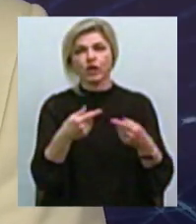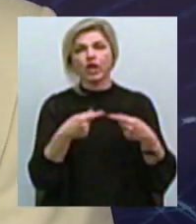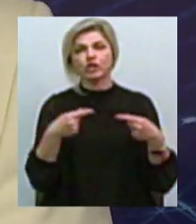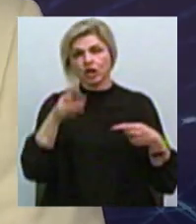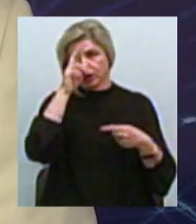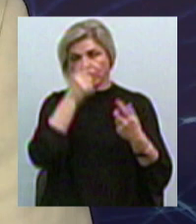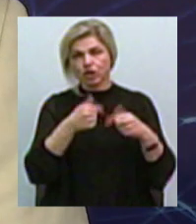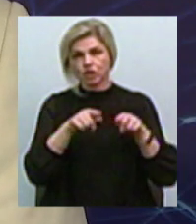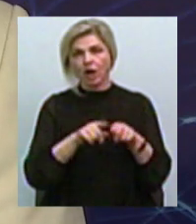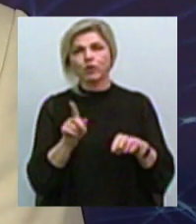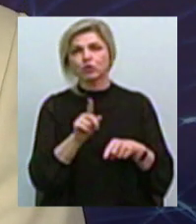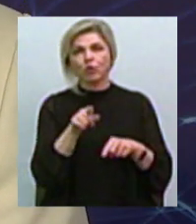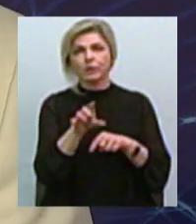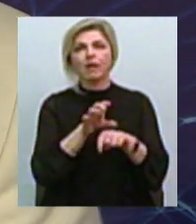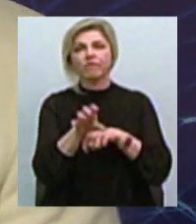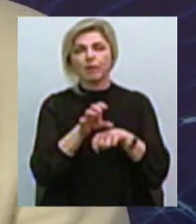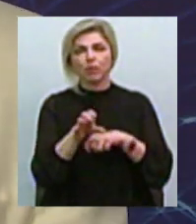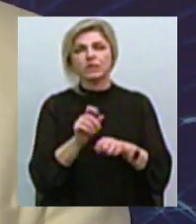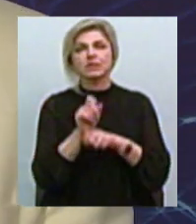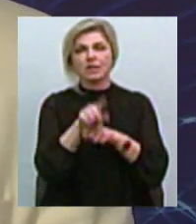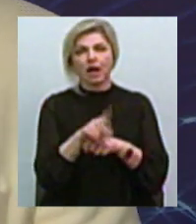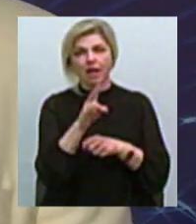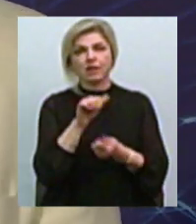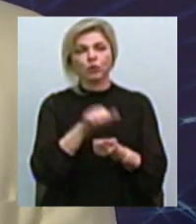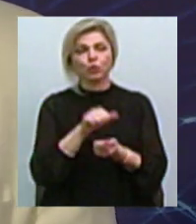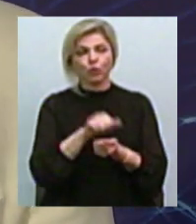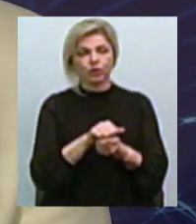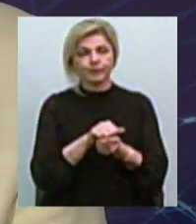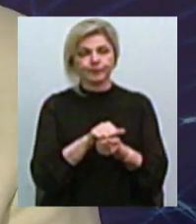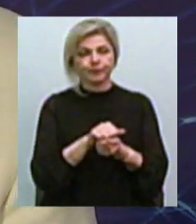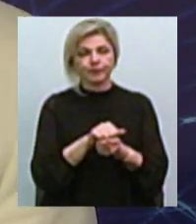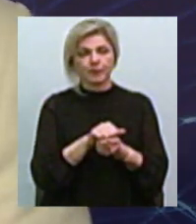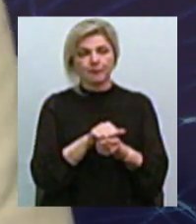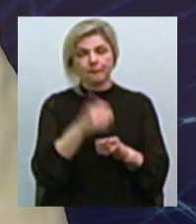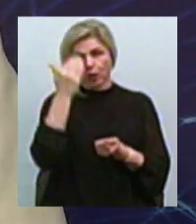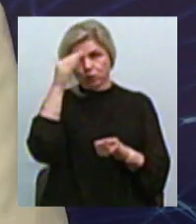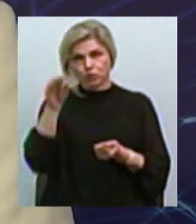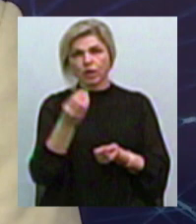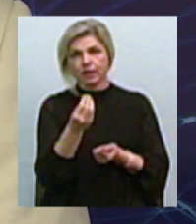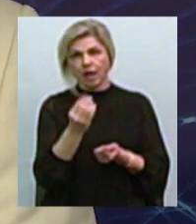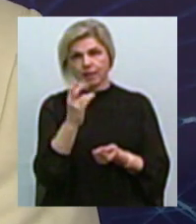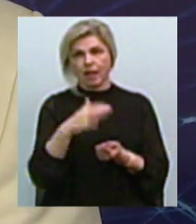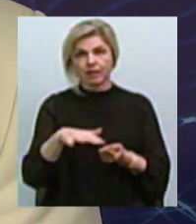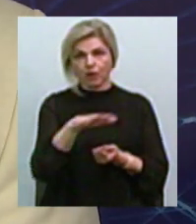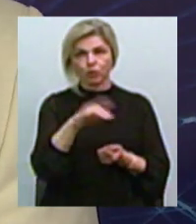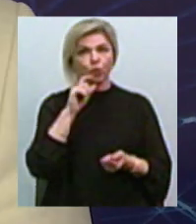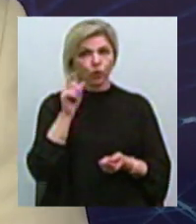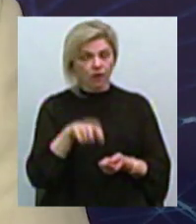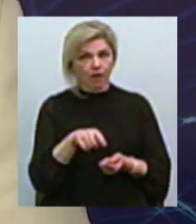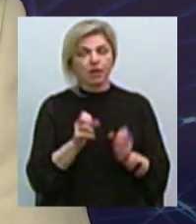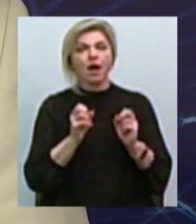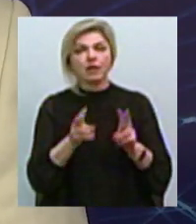для того, щоб розмістити замовлення на друк чужих грошей на територію України Але як це